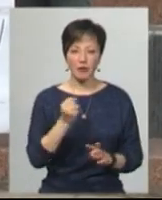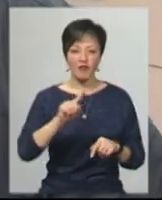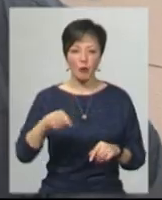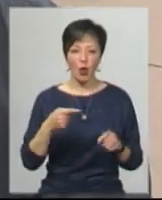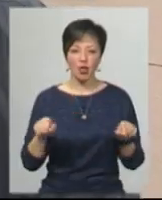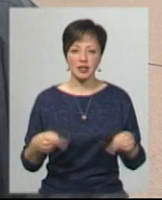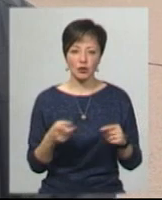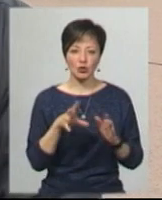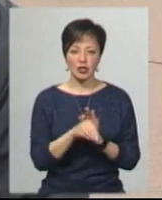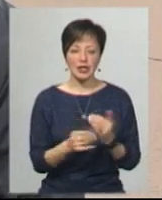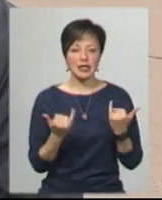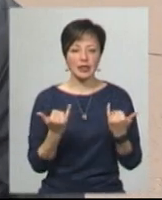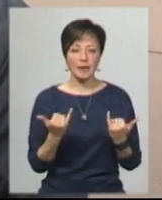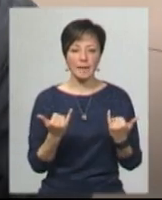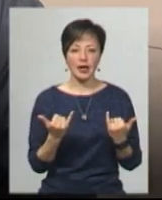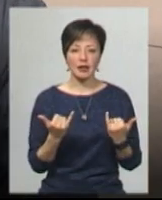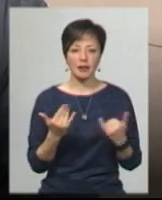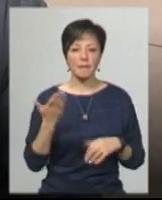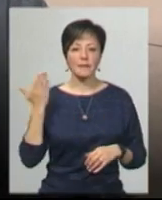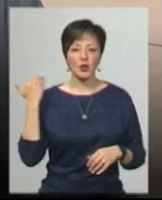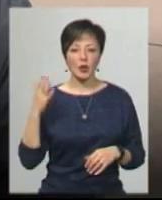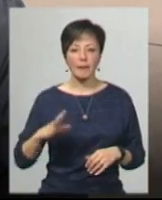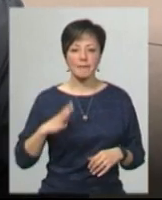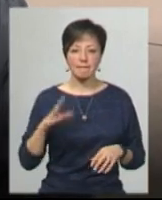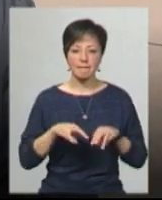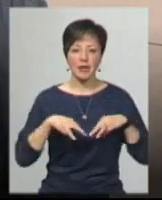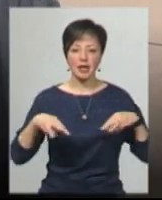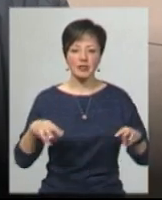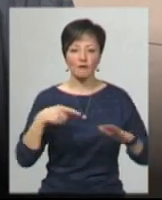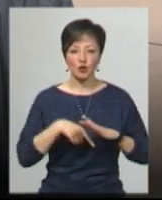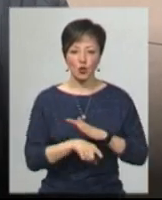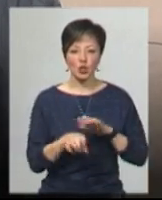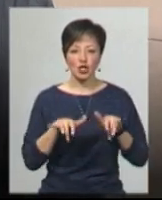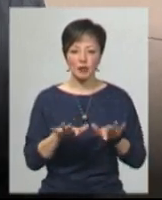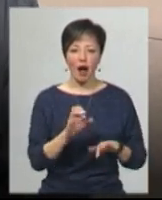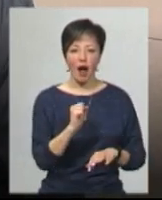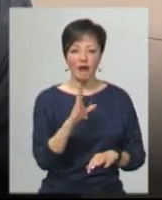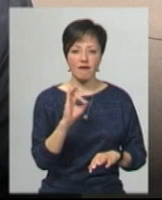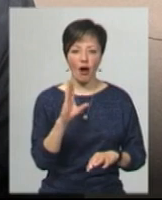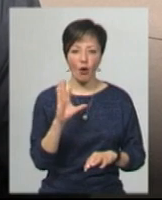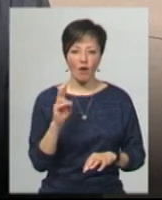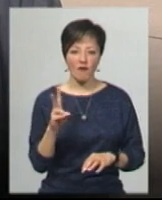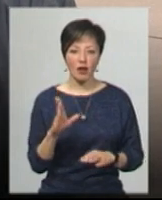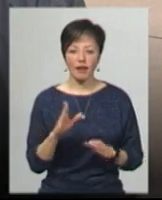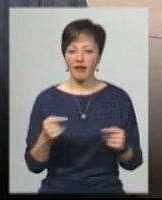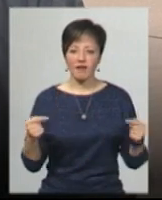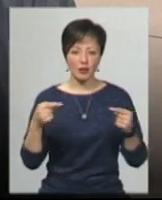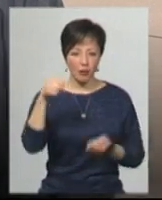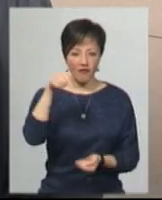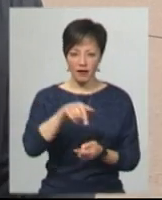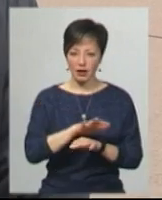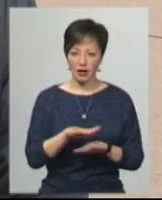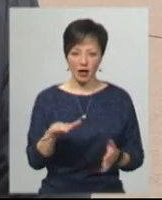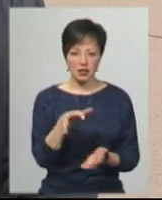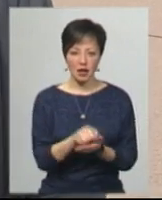долучився. Теперішній чи минулий міністр внутрішніх справ Арсен Ваков абсолютно не відповідає займаній посаді.